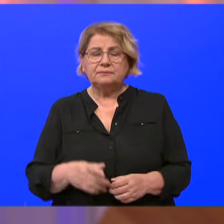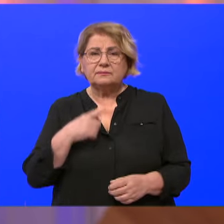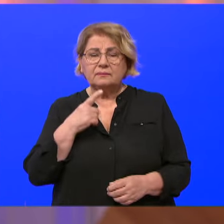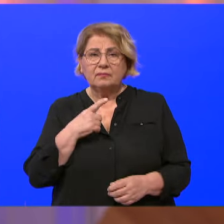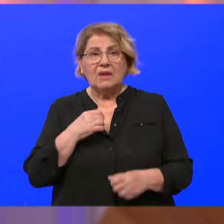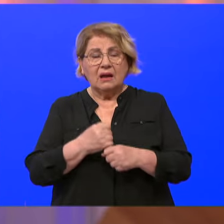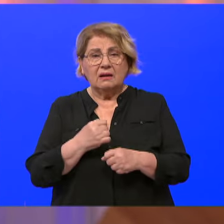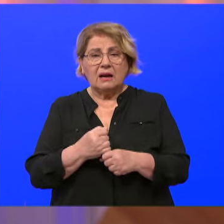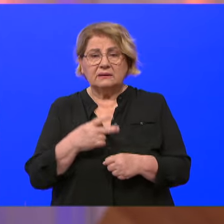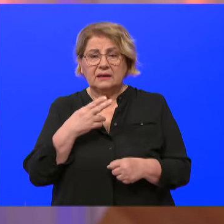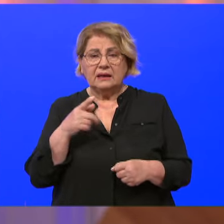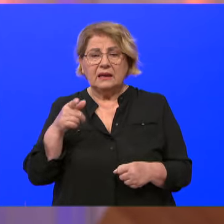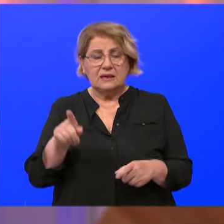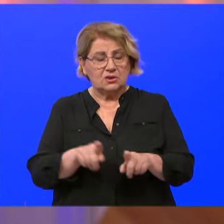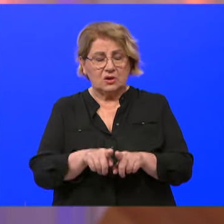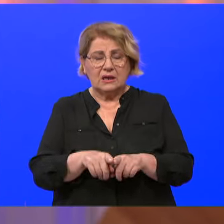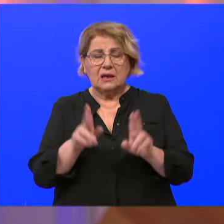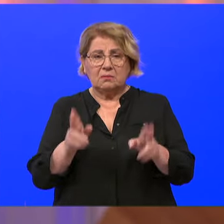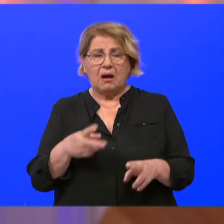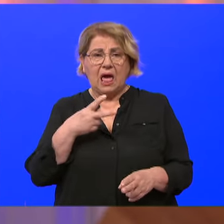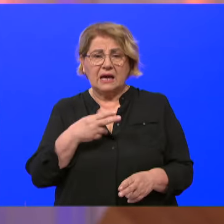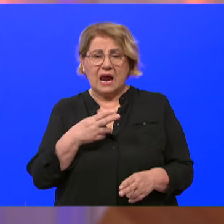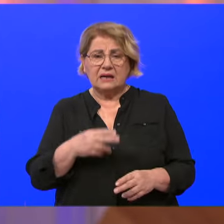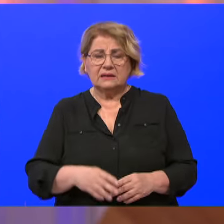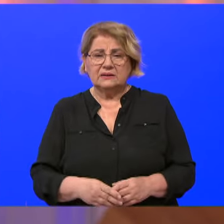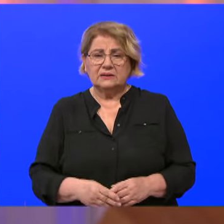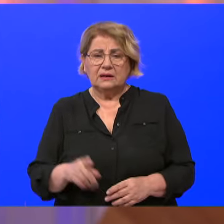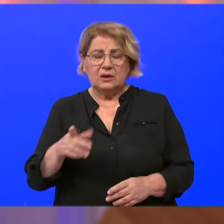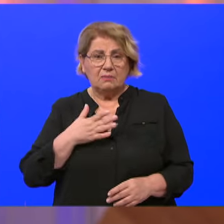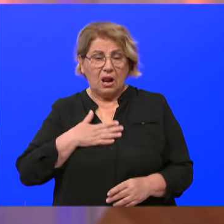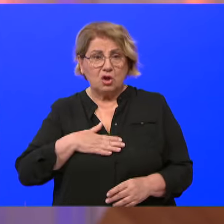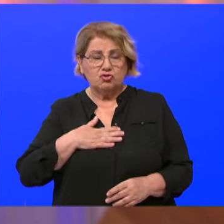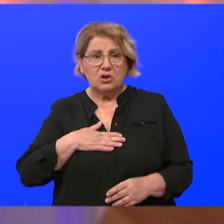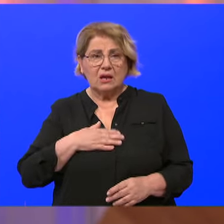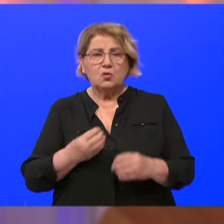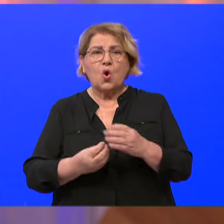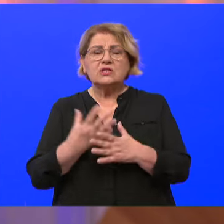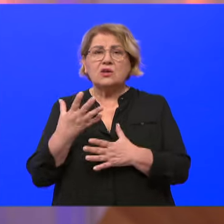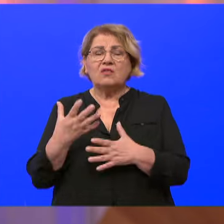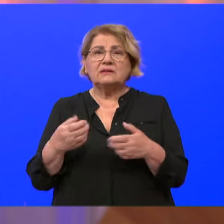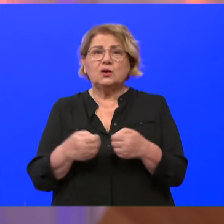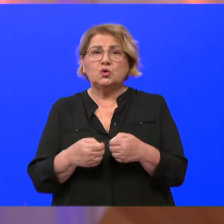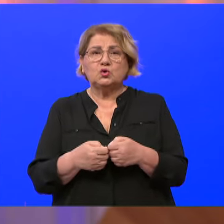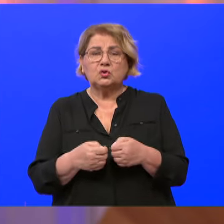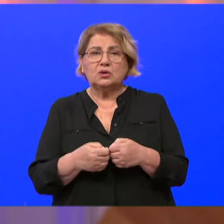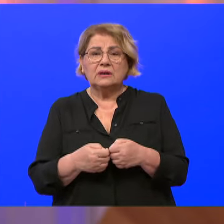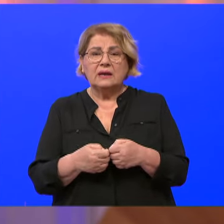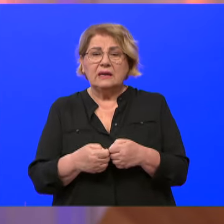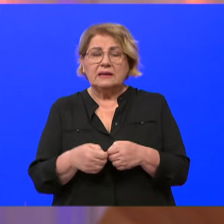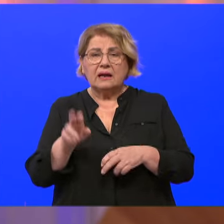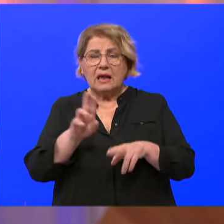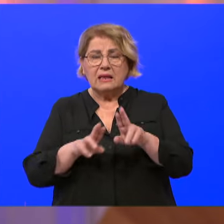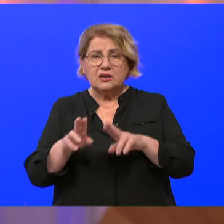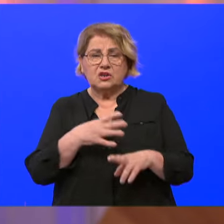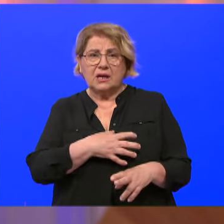i kao žena oboljela od raka, ja sam imala želju osnovati udrugu žena lječenih na